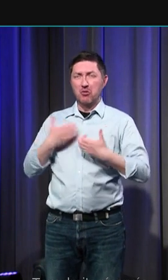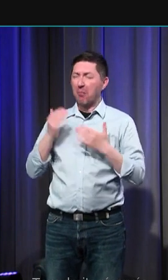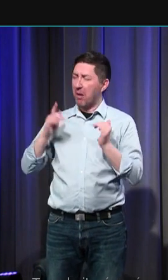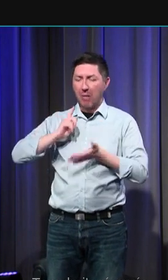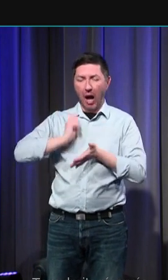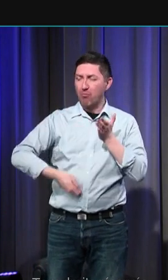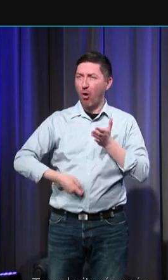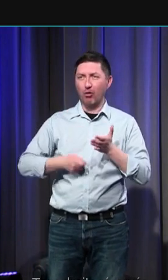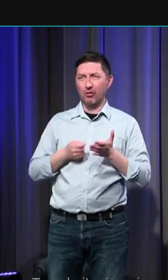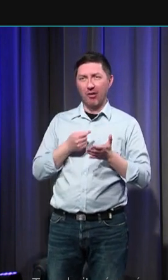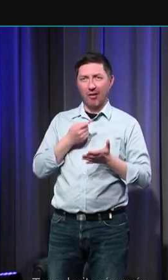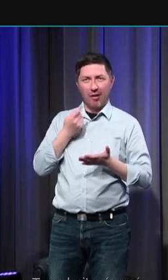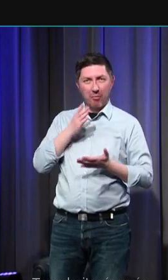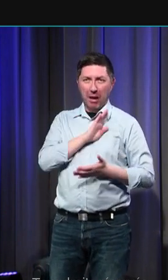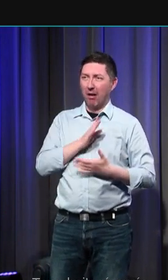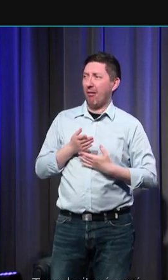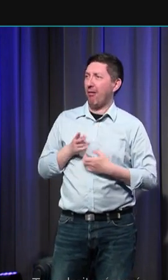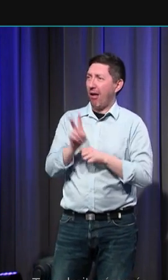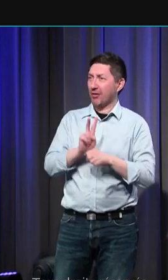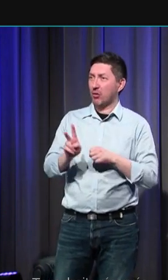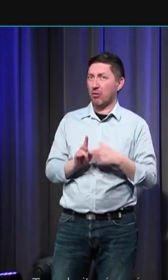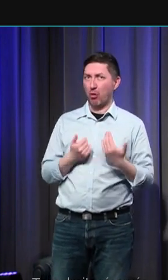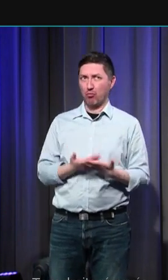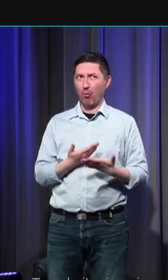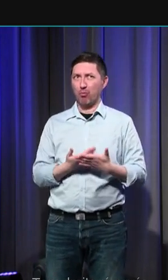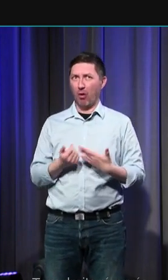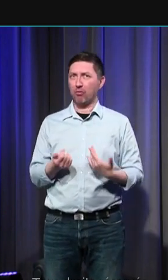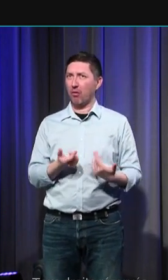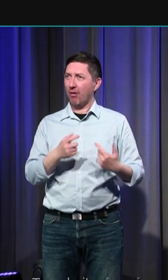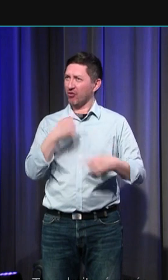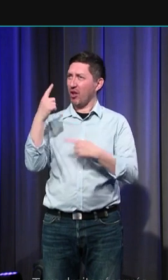cela c'est au contraire un gage de sa bonne foi